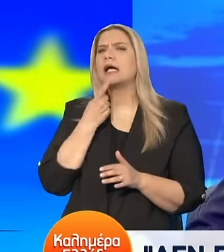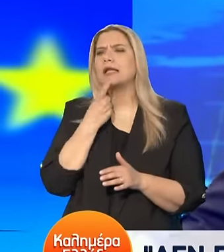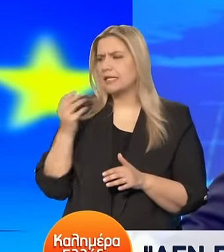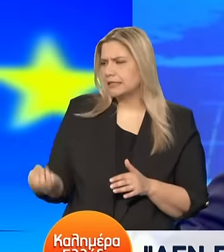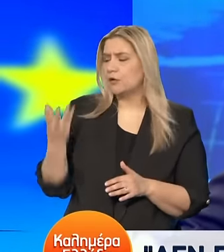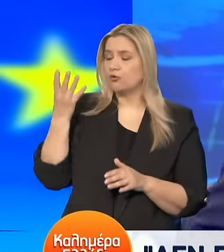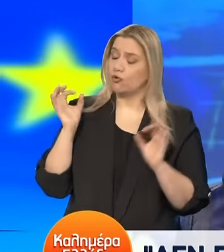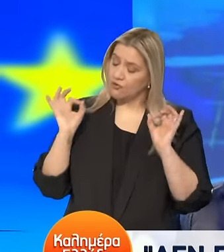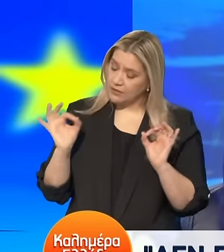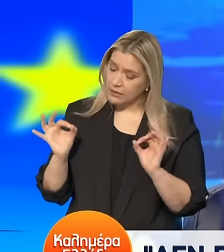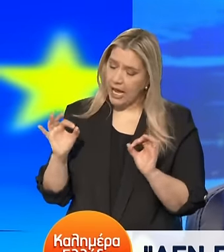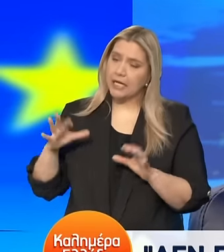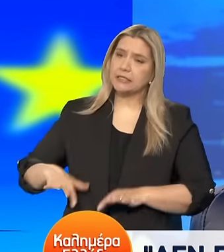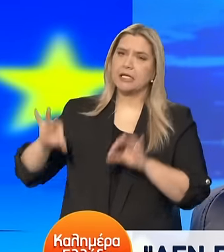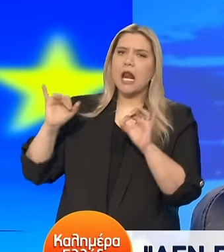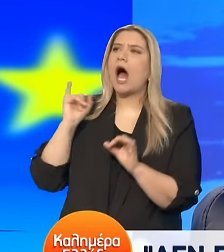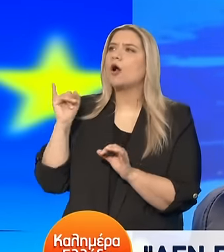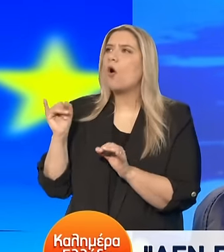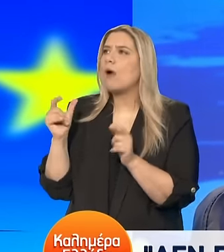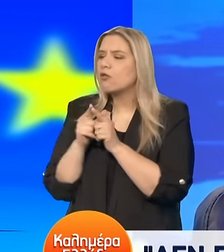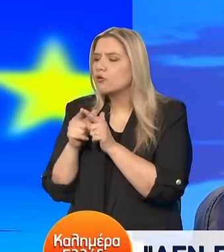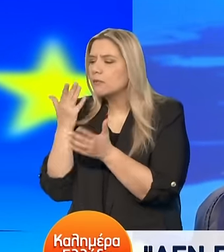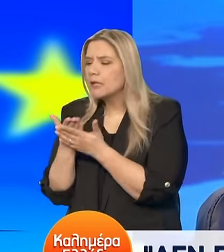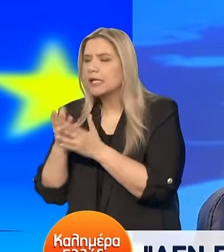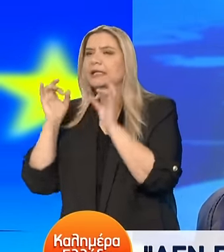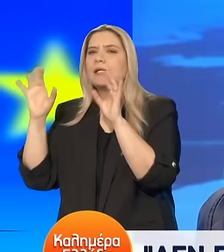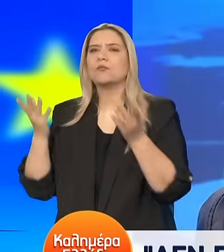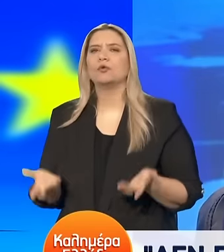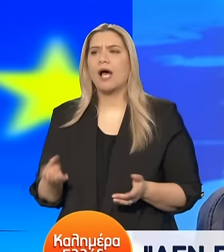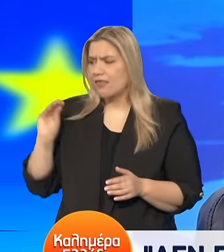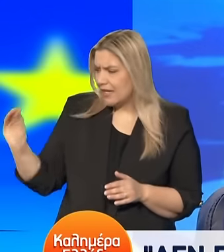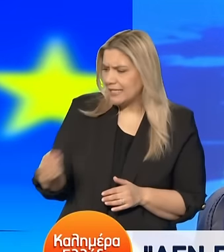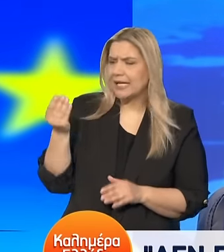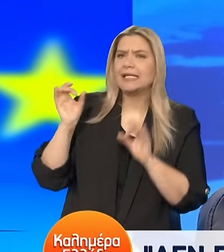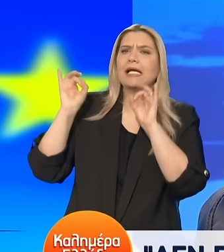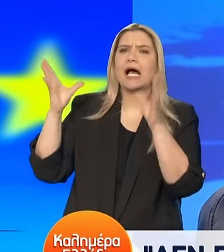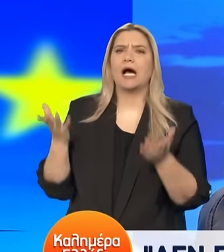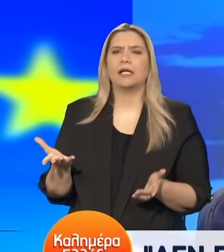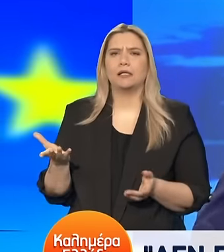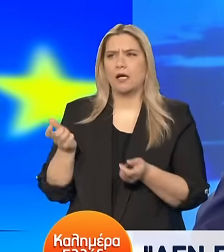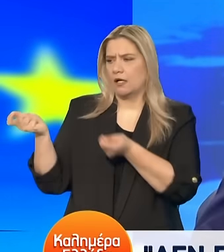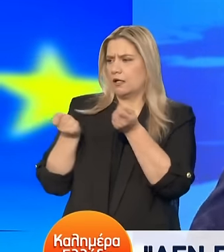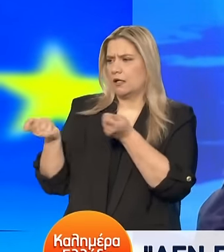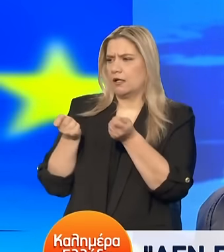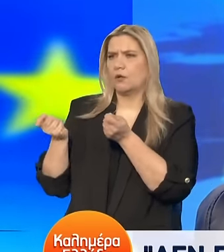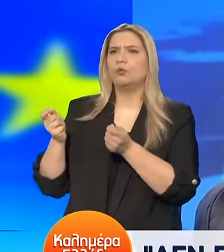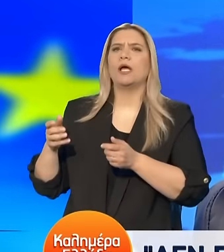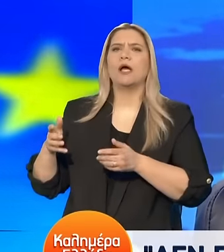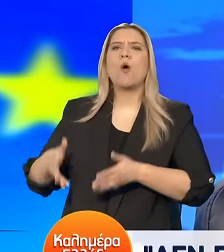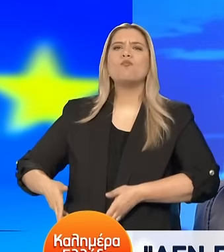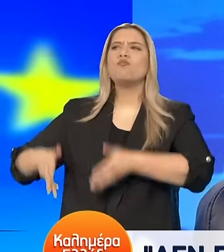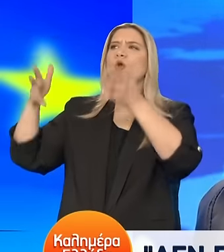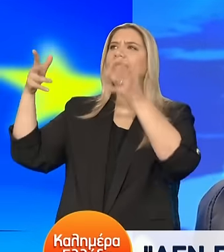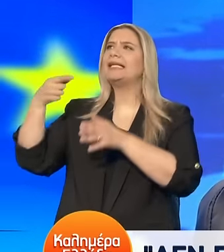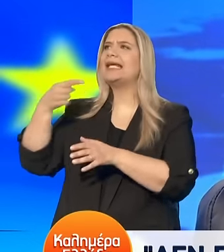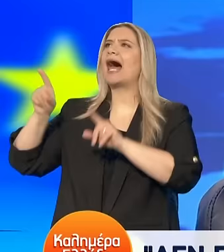Ξεκινάμε Αλλά δεν έχει δοκιμαστεί πουθενά Όπως θα λέγαμε δεν έχει εκλεγεί καν Διαχειριστή στην πολυκατοικία του Δεν είναι κακό